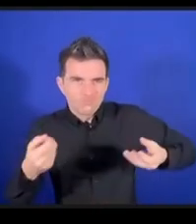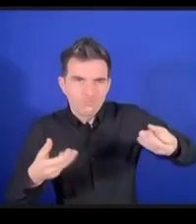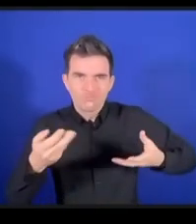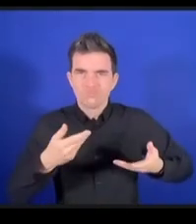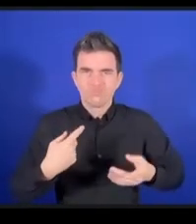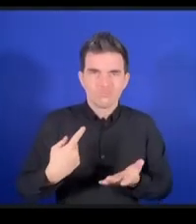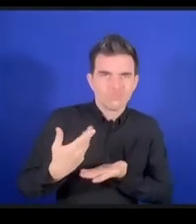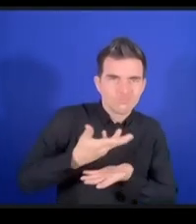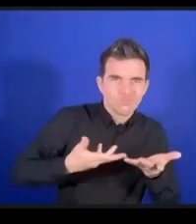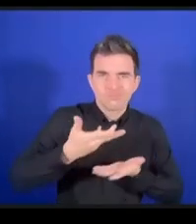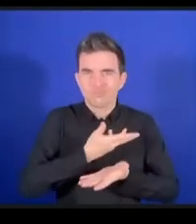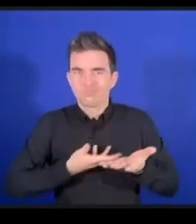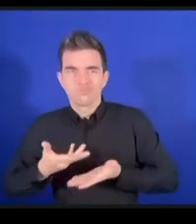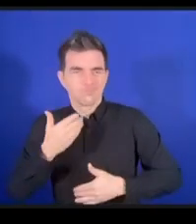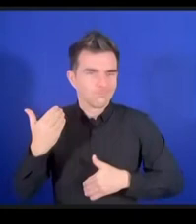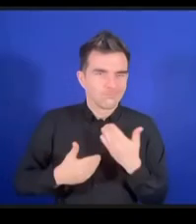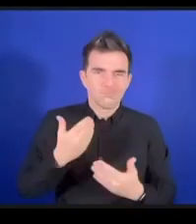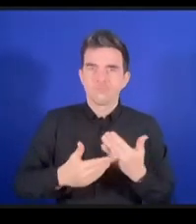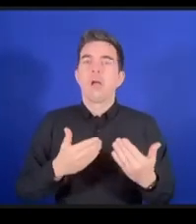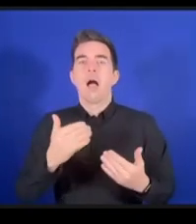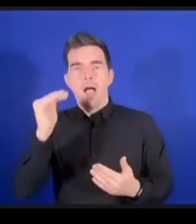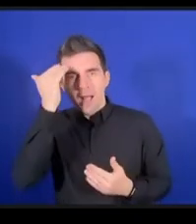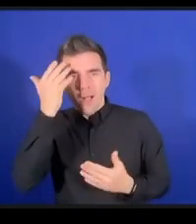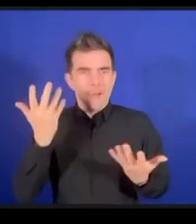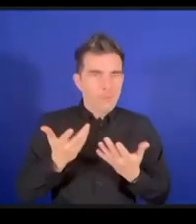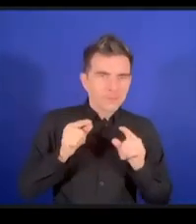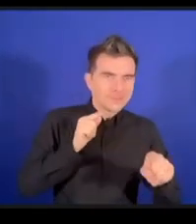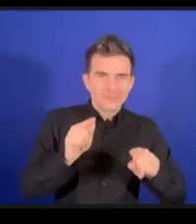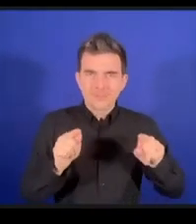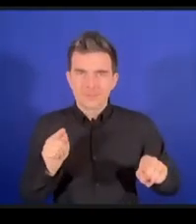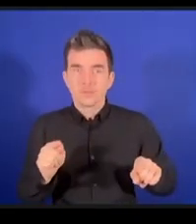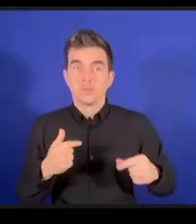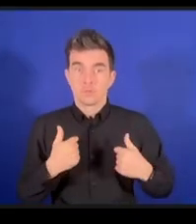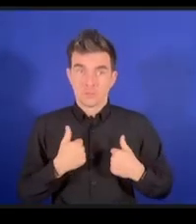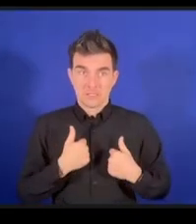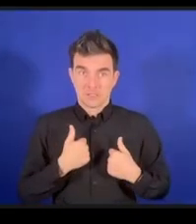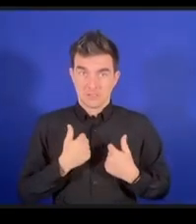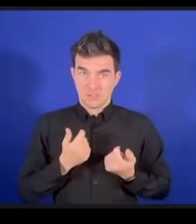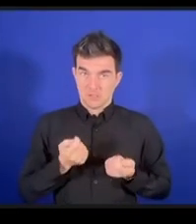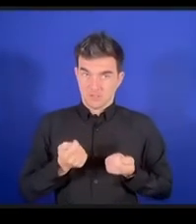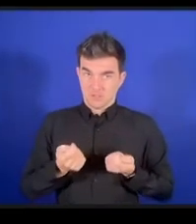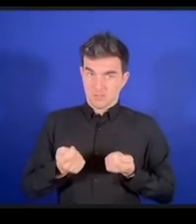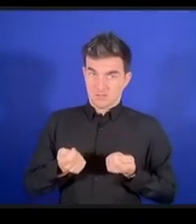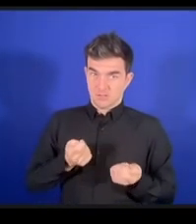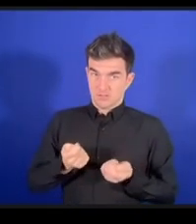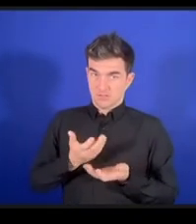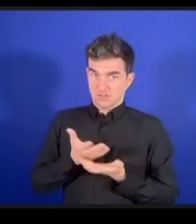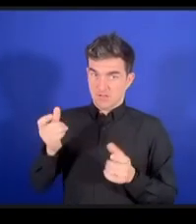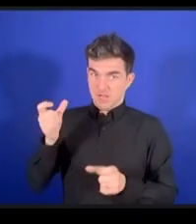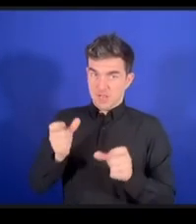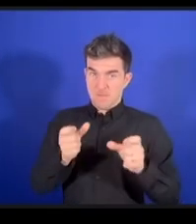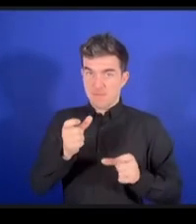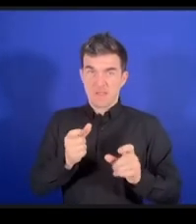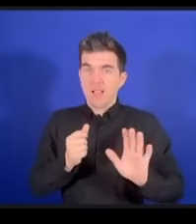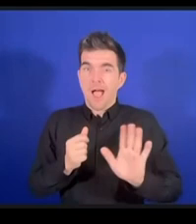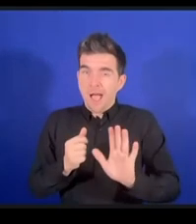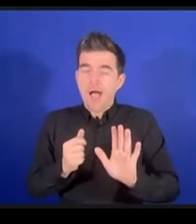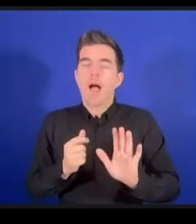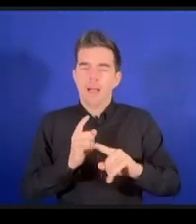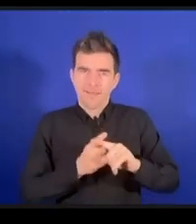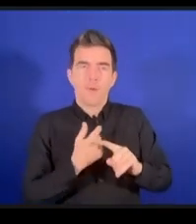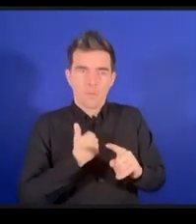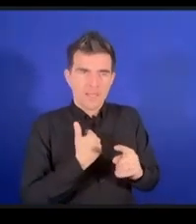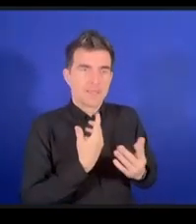の滞在を活かすだけではなくて国内のやはり障害を持っていらっる方々のアクセシビリテも高ま